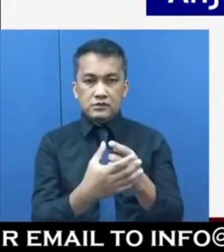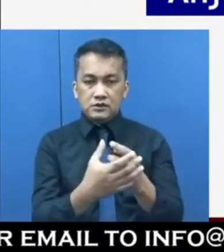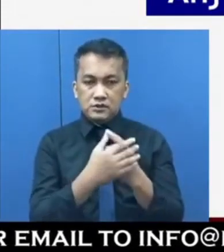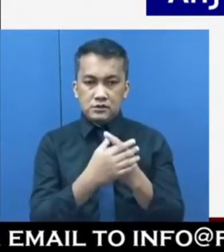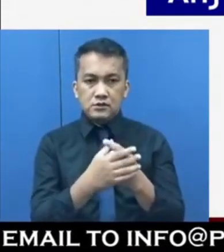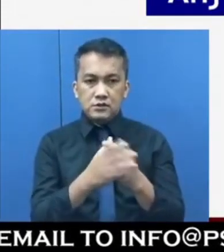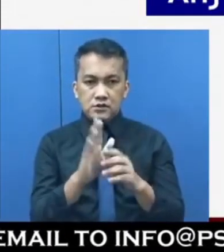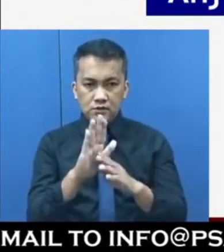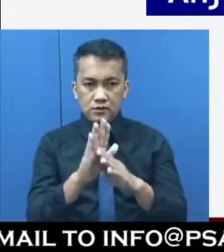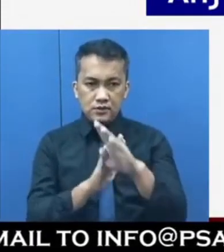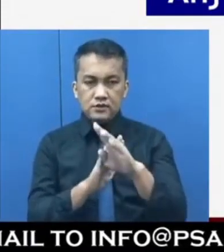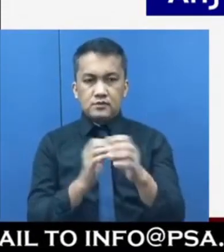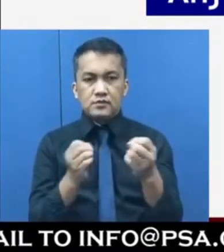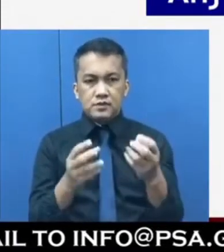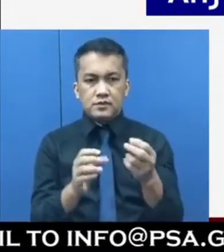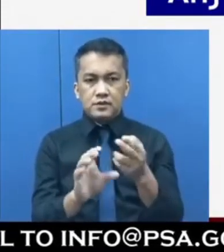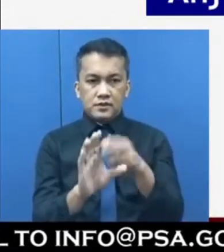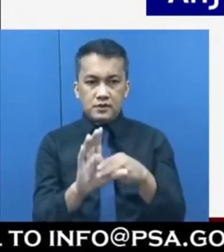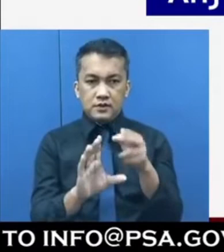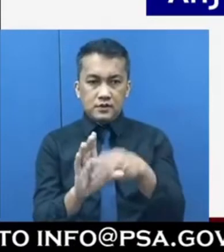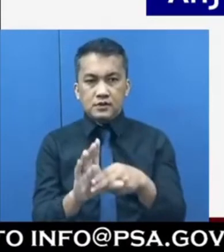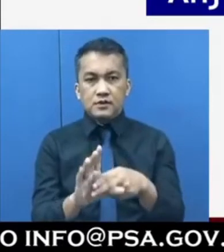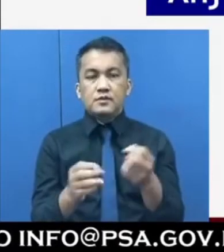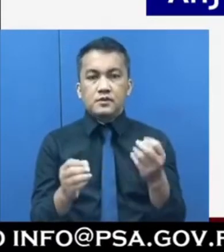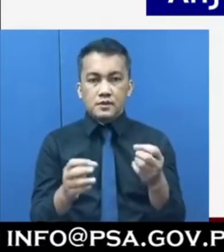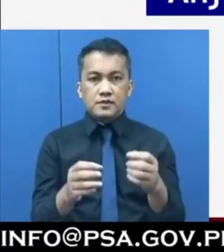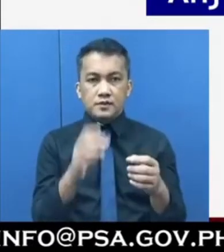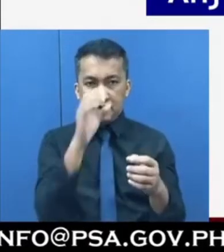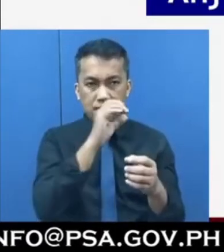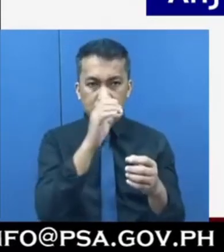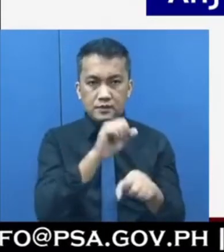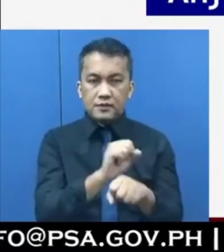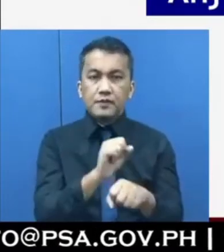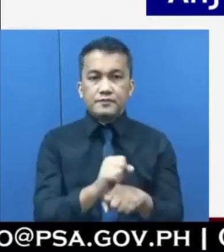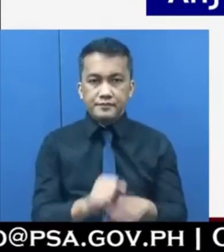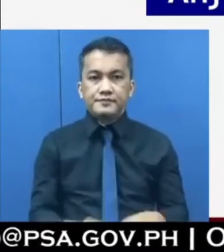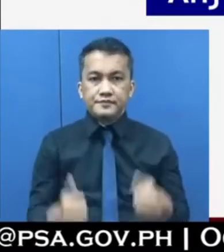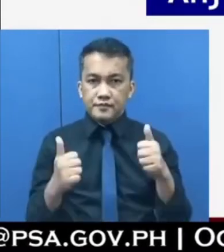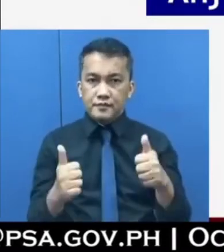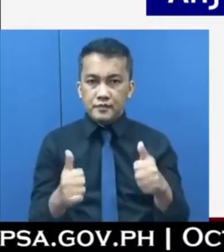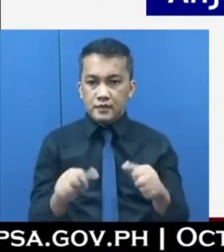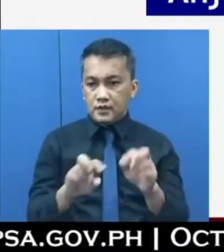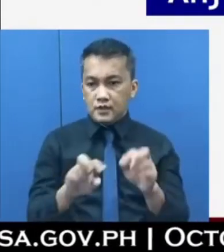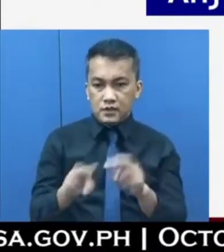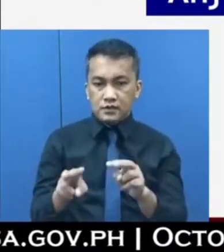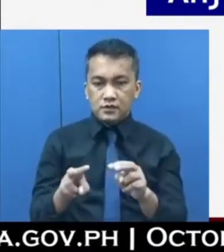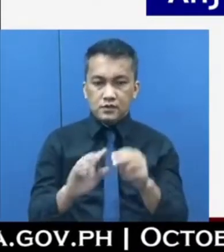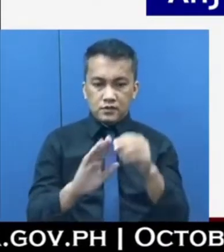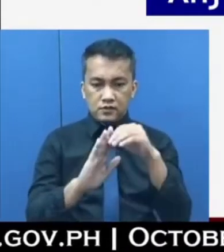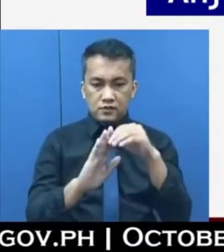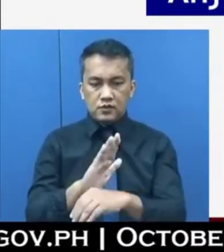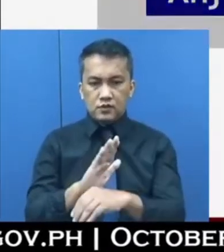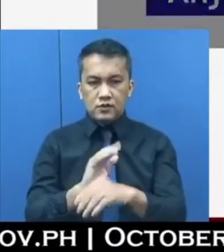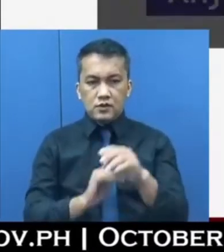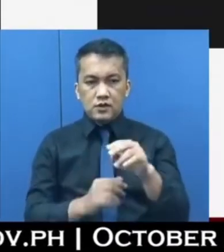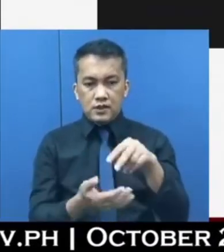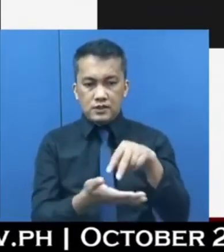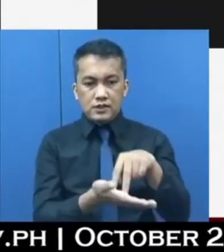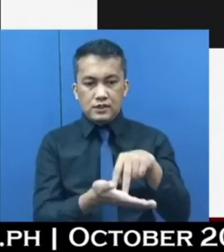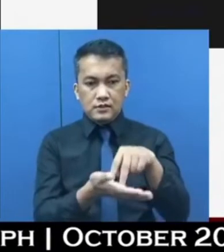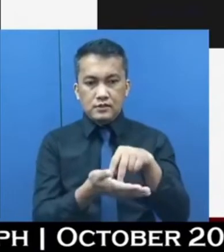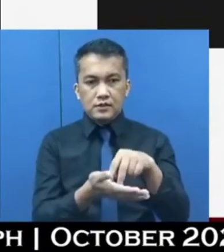or maraming nag-participate at maraming nakahanap ng trabaho. So, dito, nakita natin na bumaba yung ating unemployment rate.